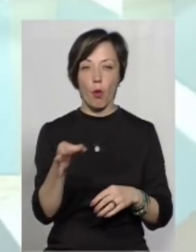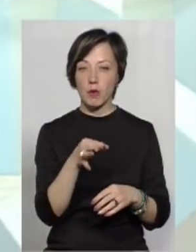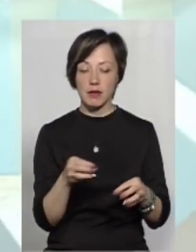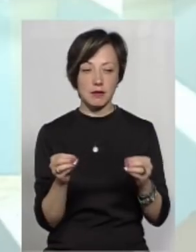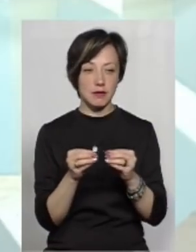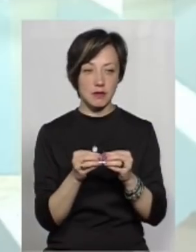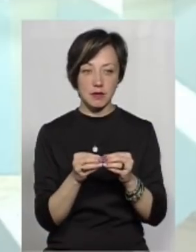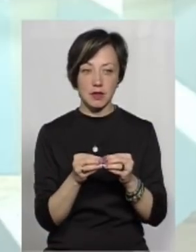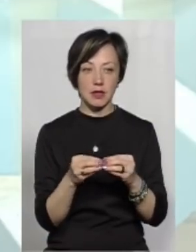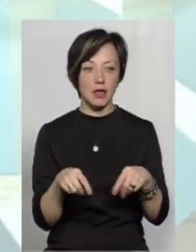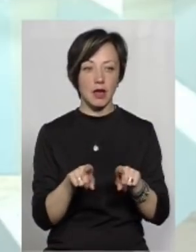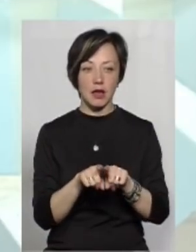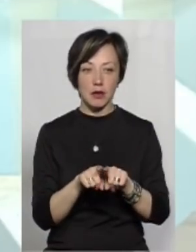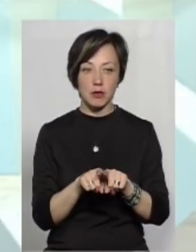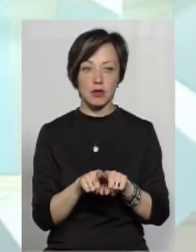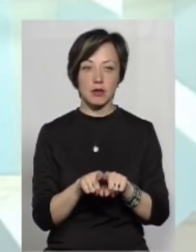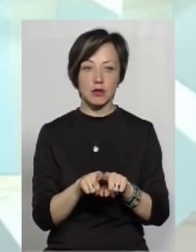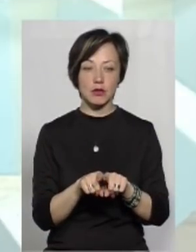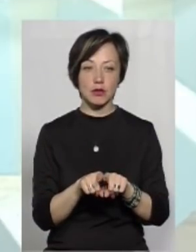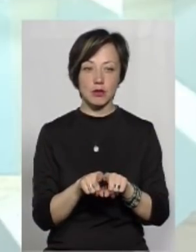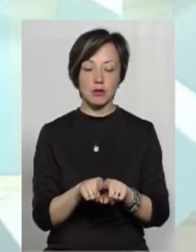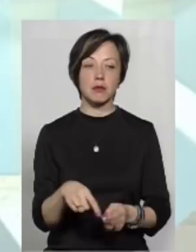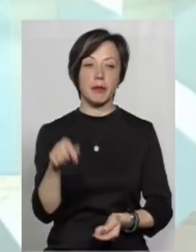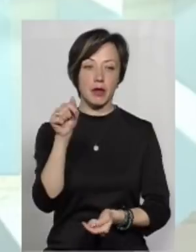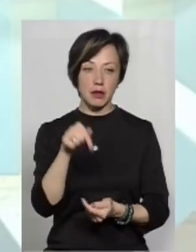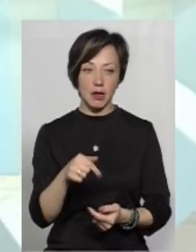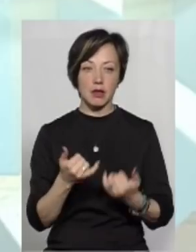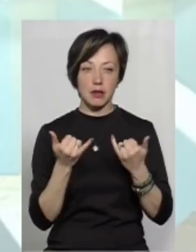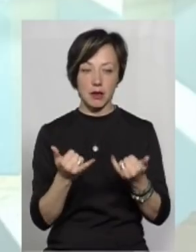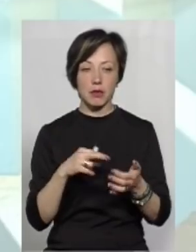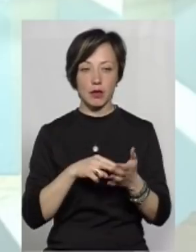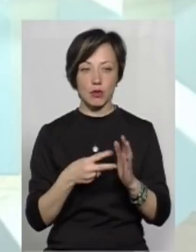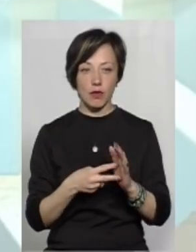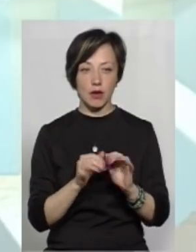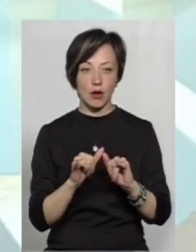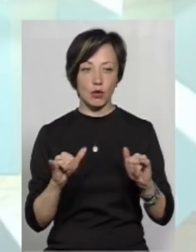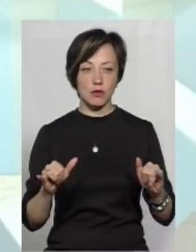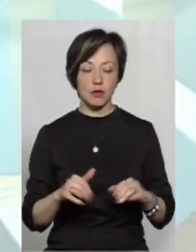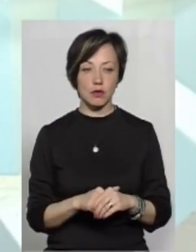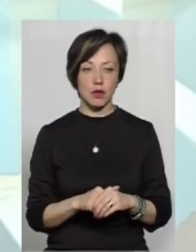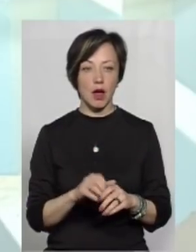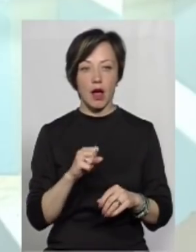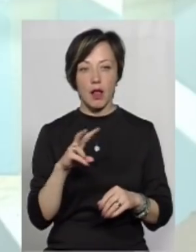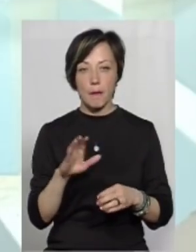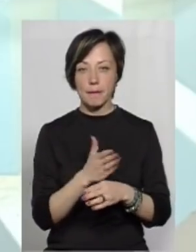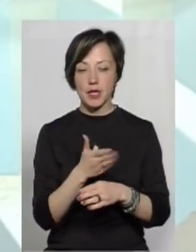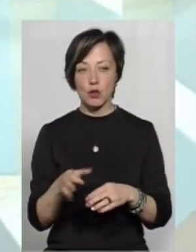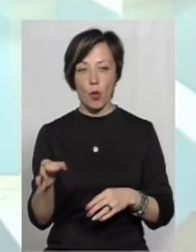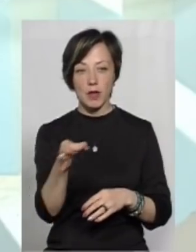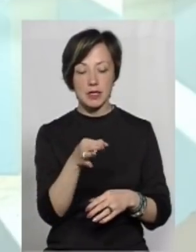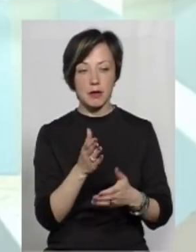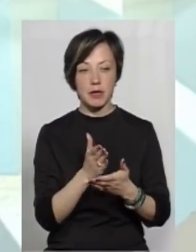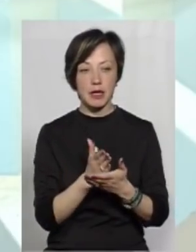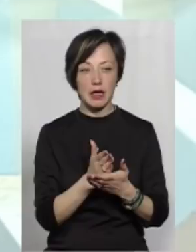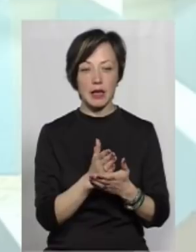Області є такими, що придатні для планування розвитку. Але між областями